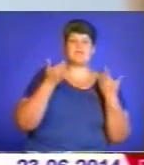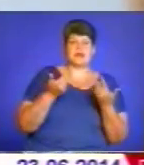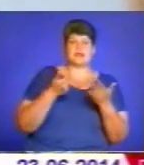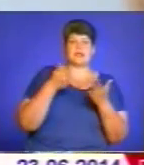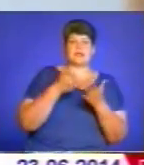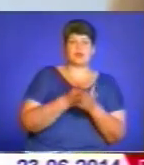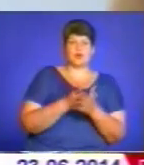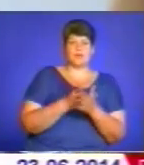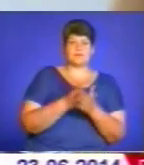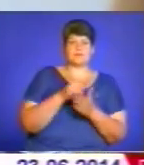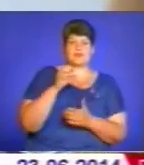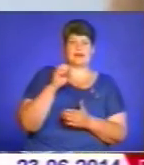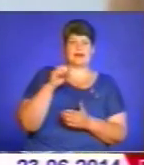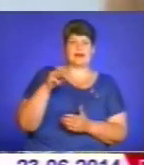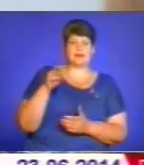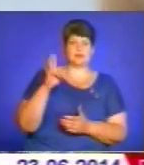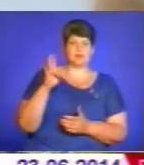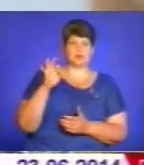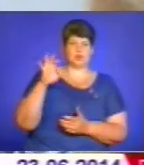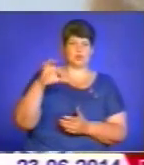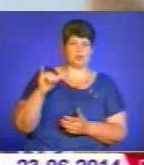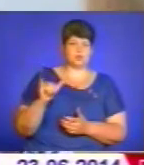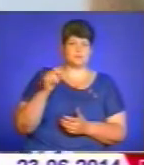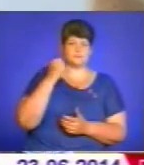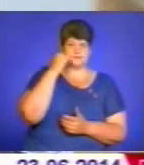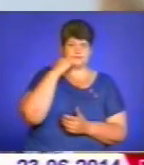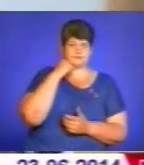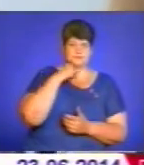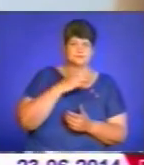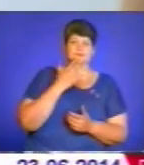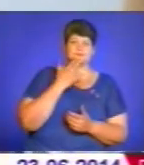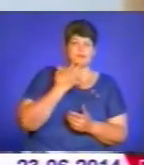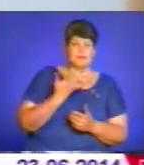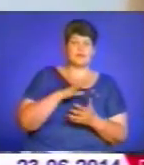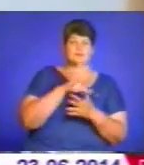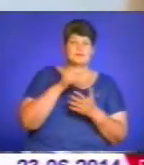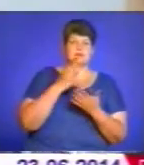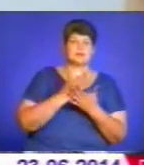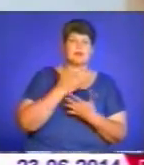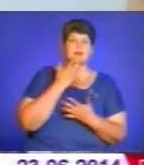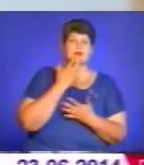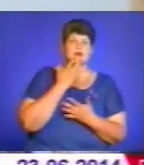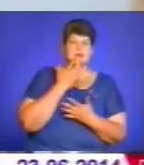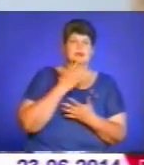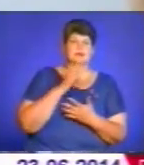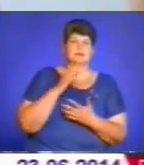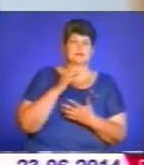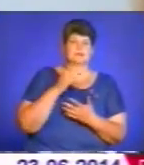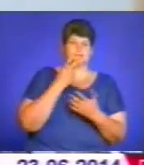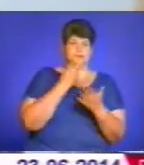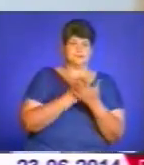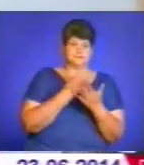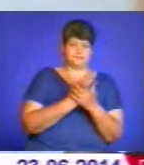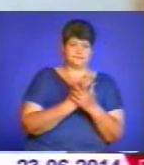етносу свого. Тобто всі образи наділені національними рисами. Також